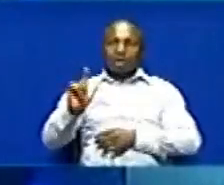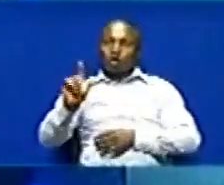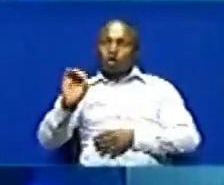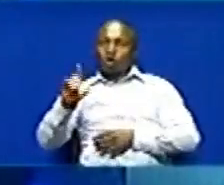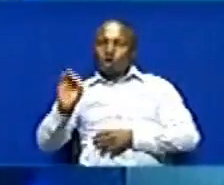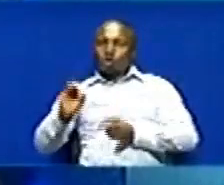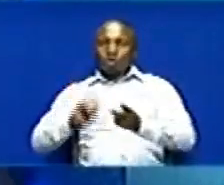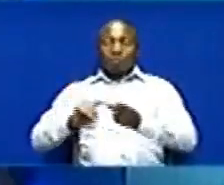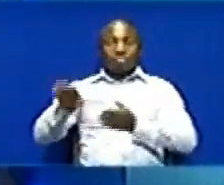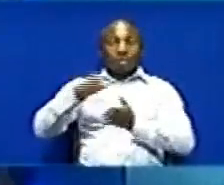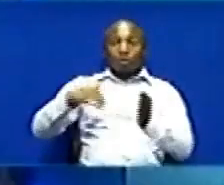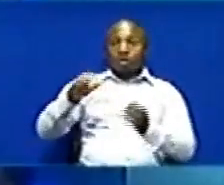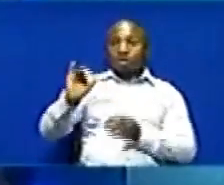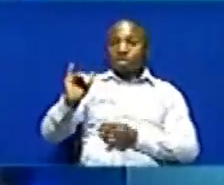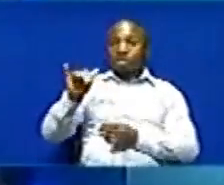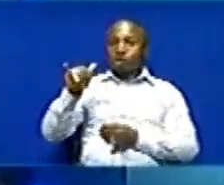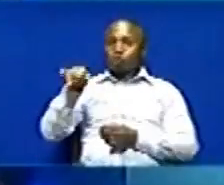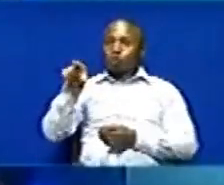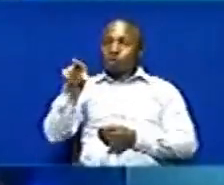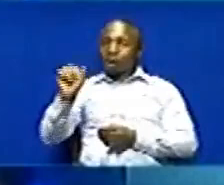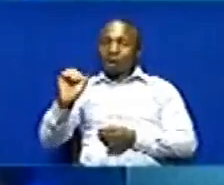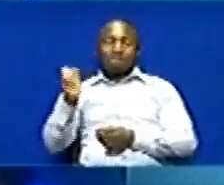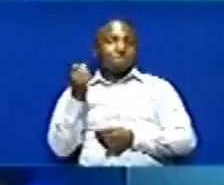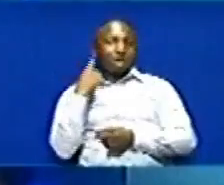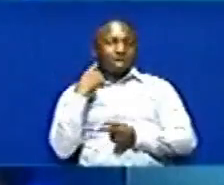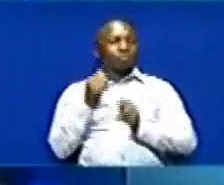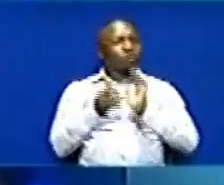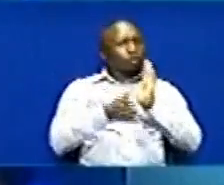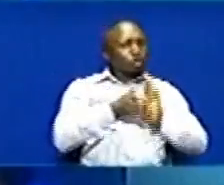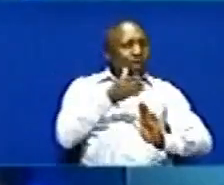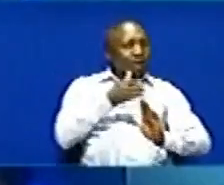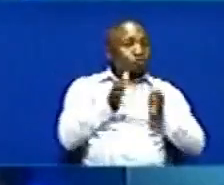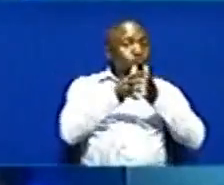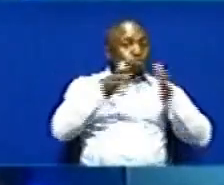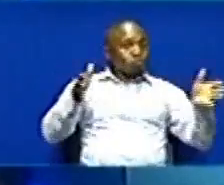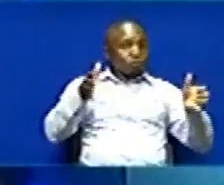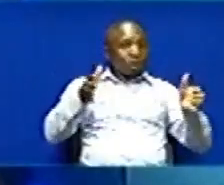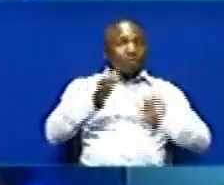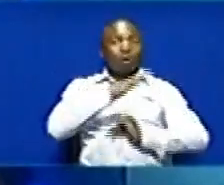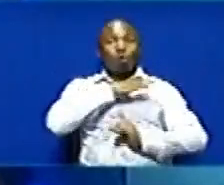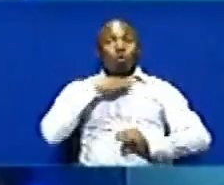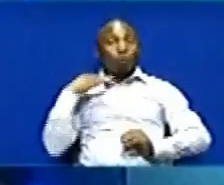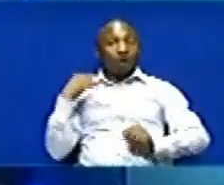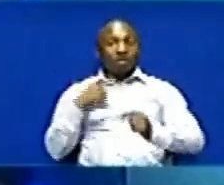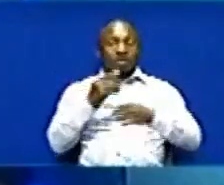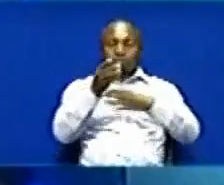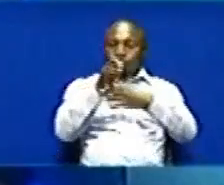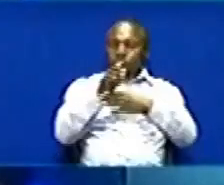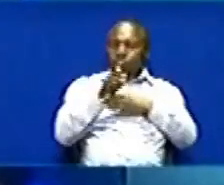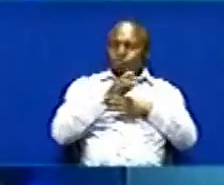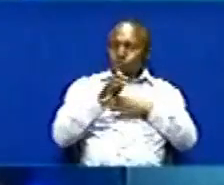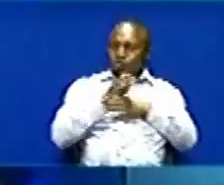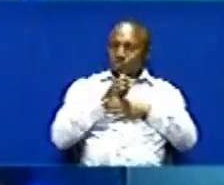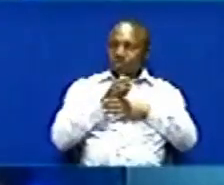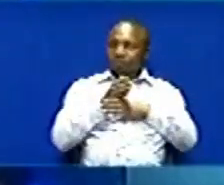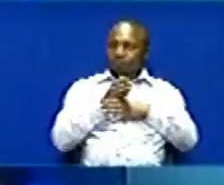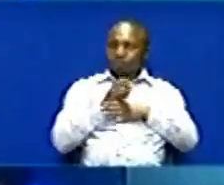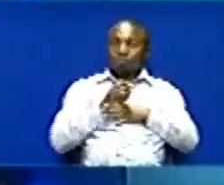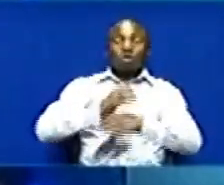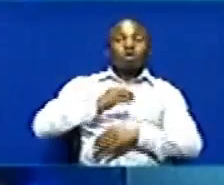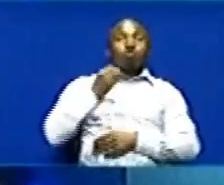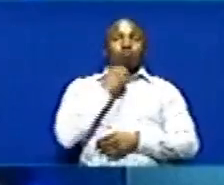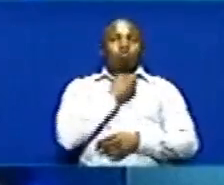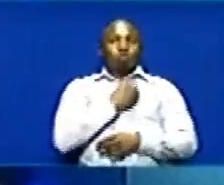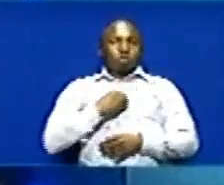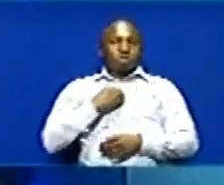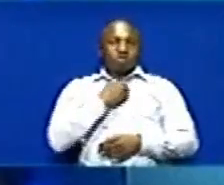tarafa ya Iyunga Karika jijila mbea chanzo Kikubwa zaidi chama wajihayo kina usishwa na wevu